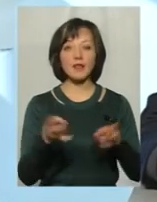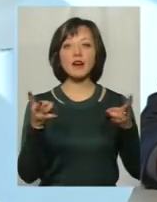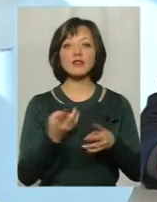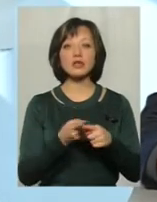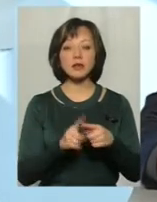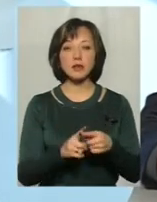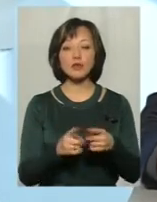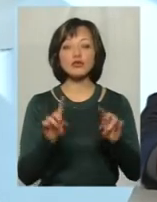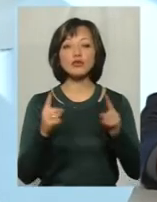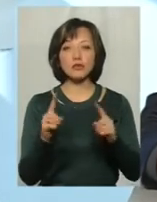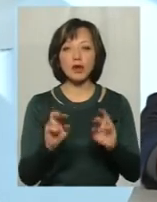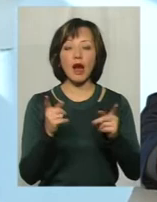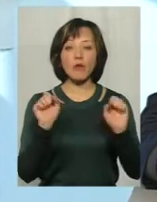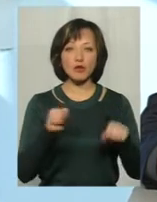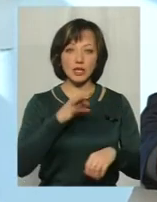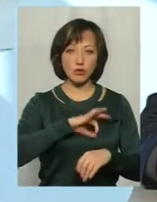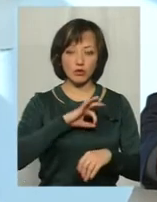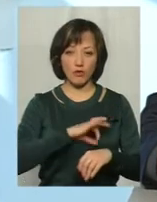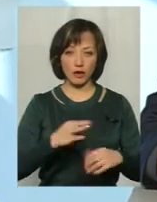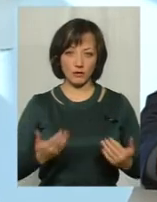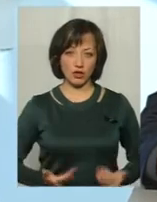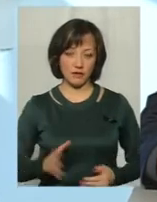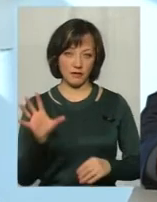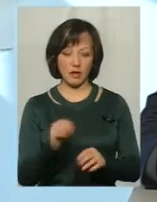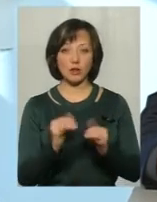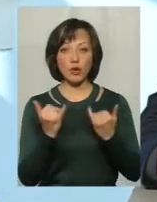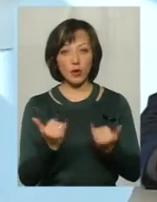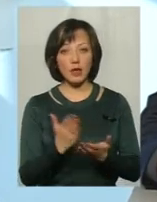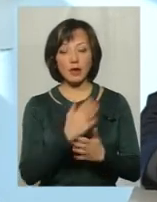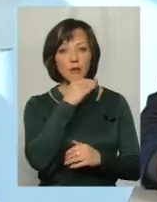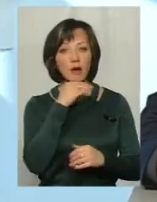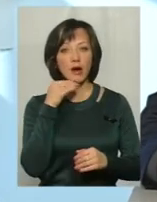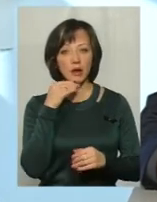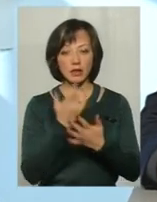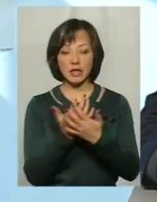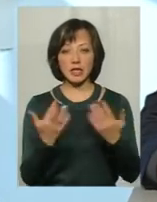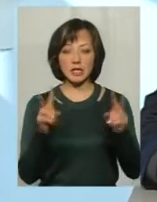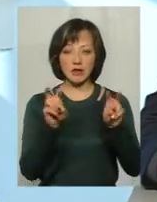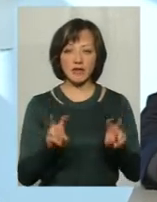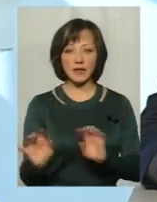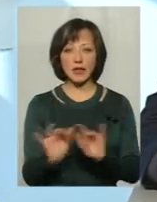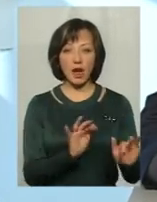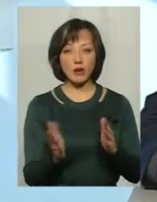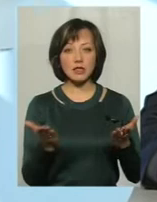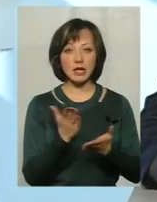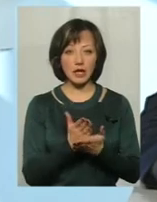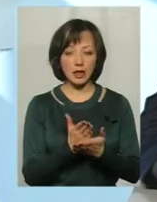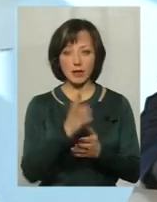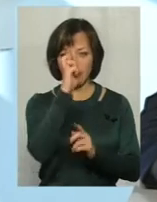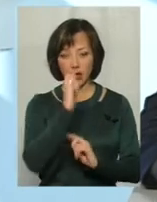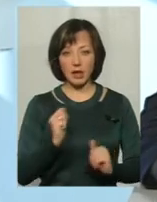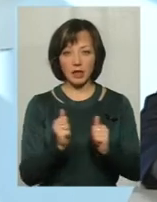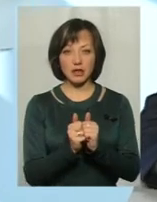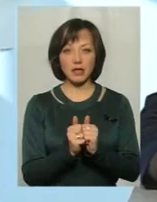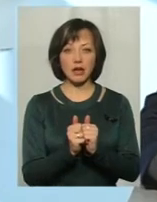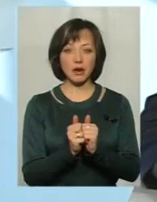це потрібно? Для чого це? Як це можна застосувати все? Сьогодні є багато різних видів діяльності, які є в країнах